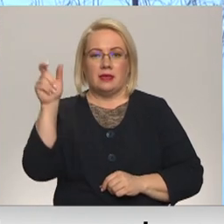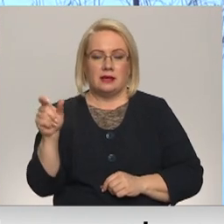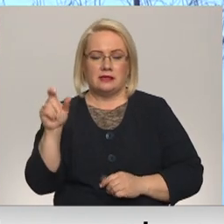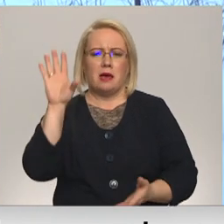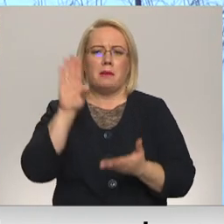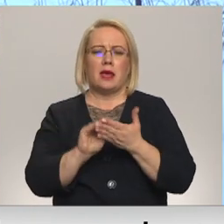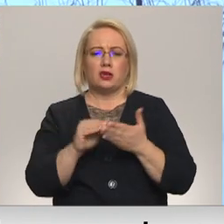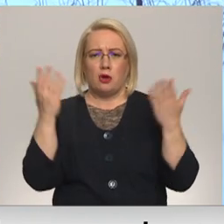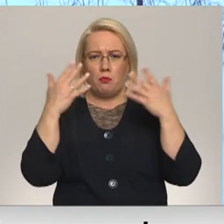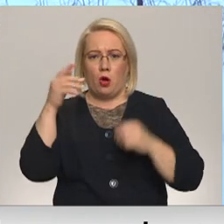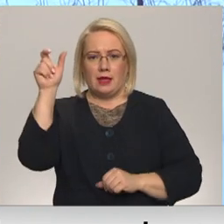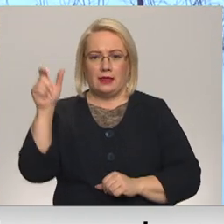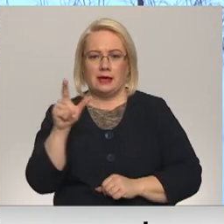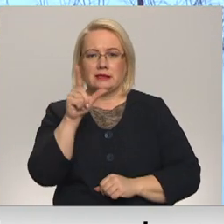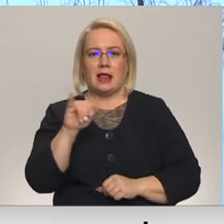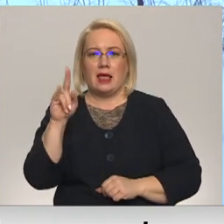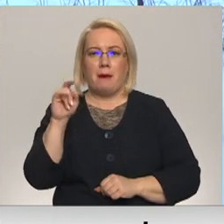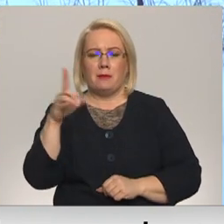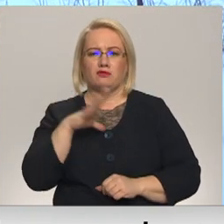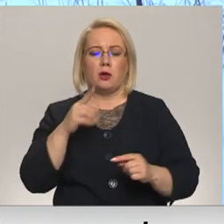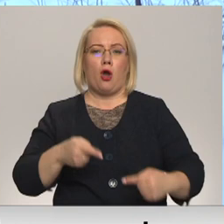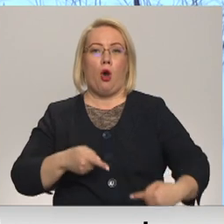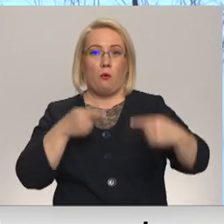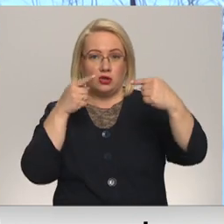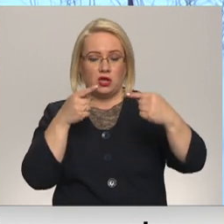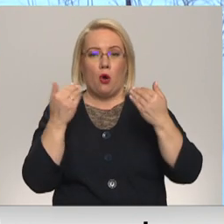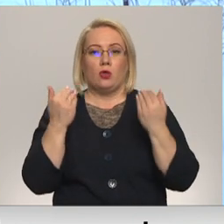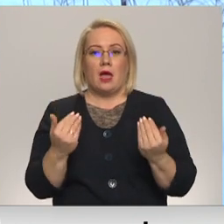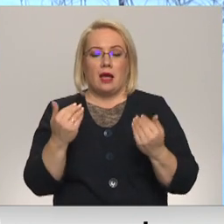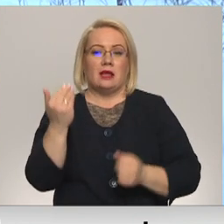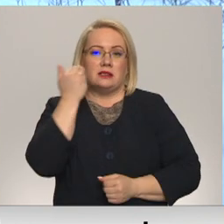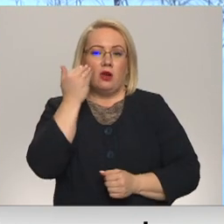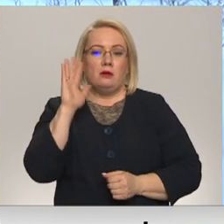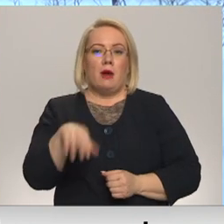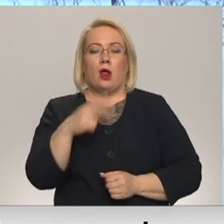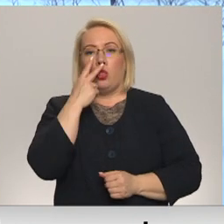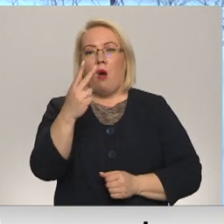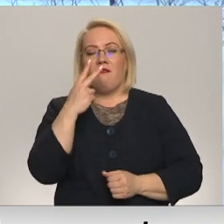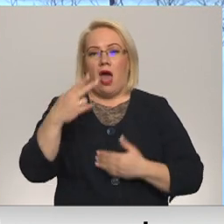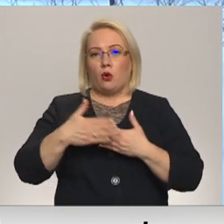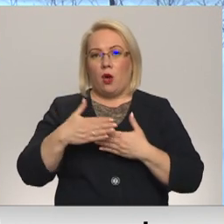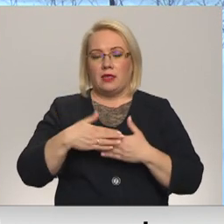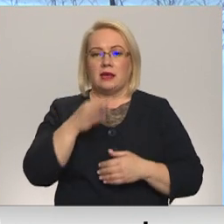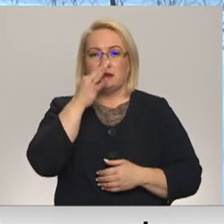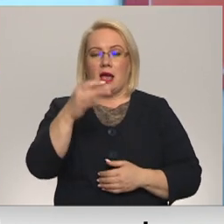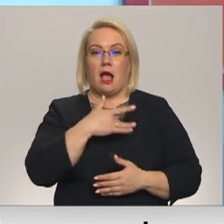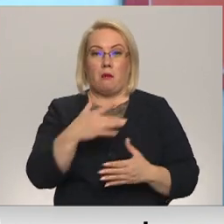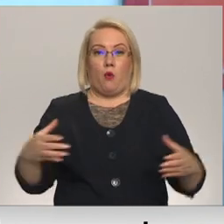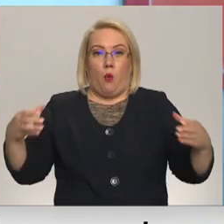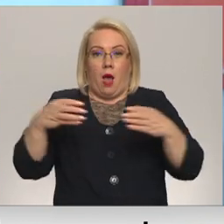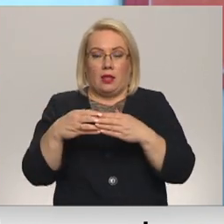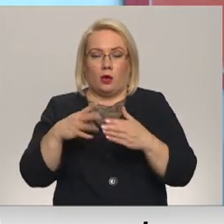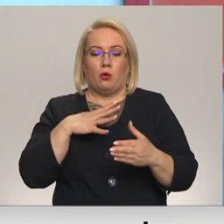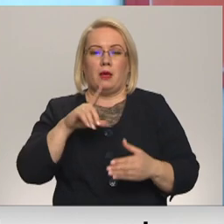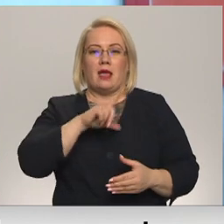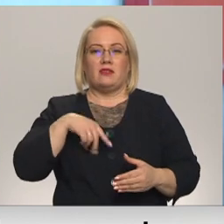politiķis Dainis Liepiņš, kurš sākotnē bija opozīcijā, bet tagad sevi drīzāk sauc par novērotāju teic, ka koalīcija, kurā bija Latvijas Zemnieku